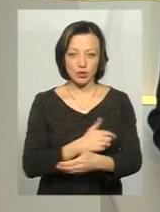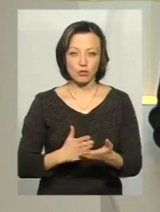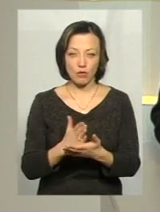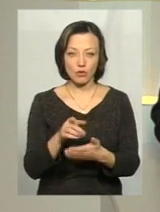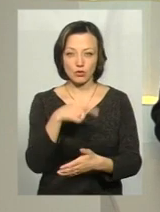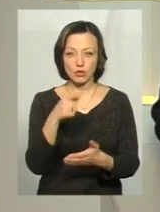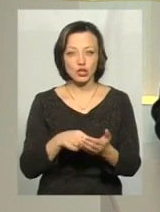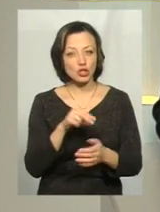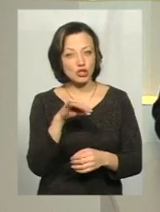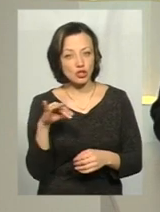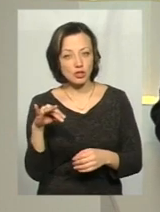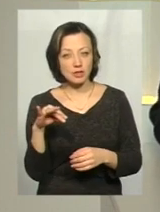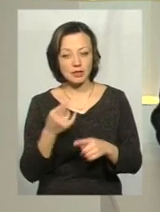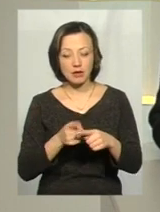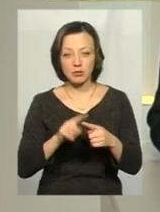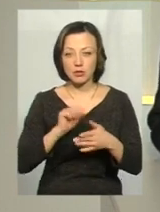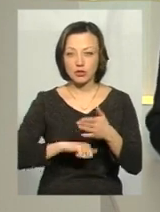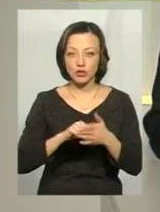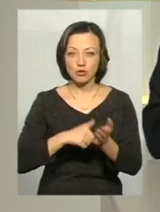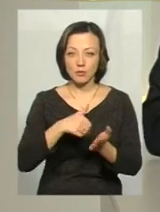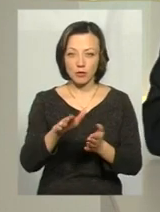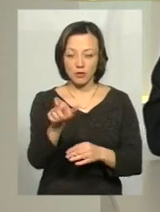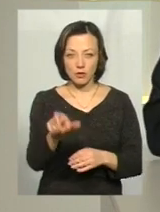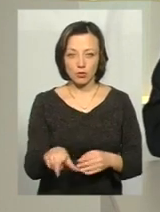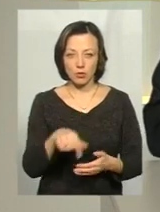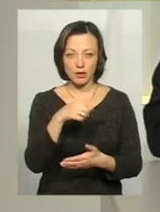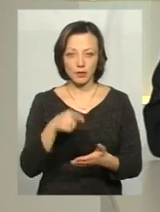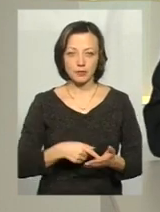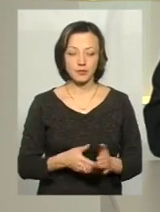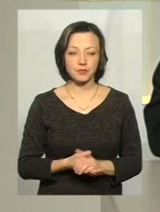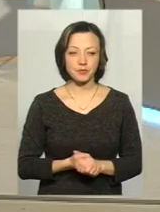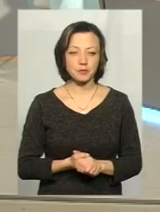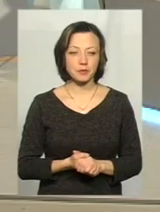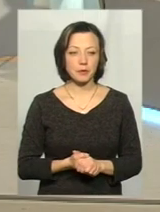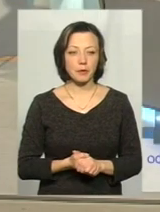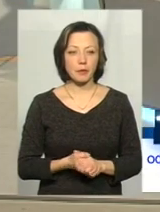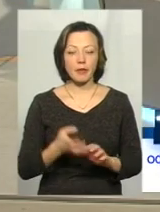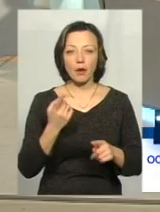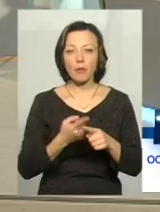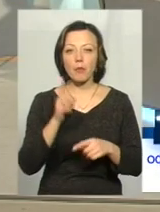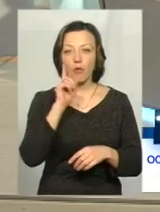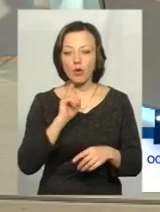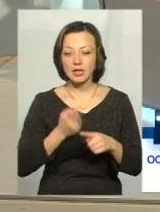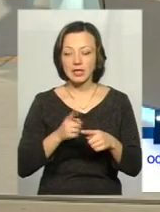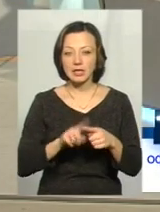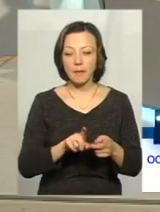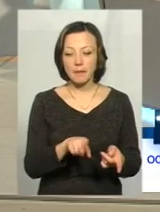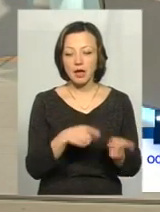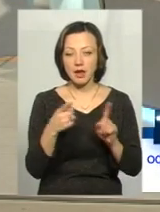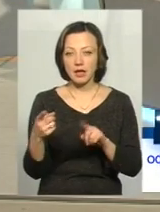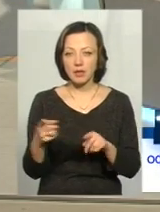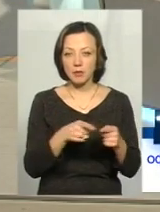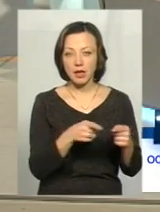медичні? Чи це є привід для того, щоб відмовити людині? Поки що на цей перехідний період кожен